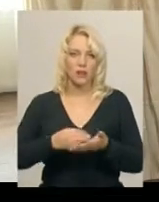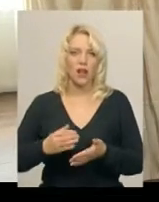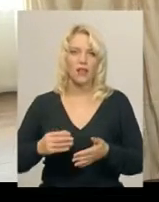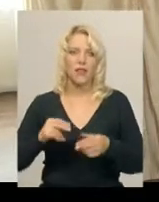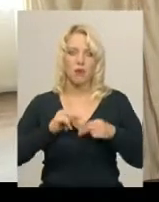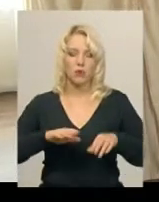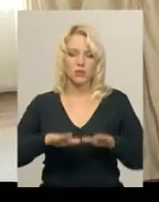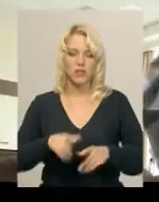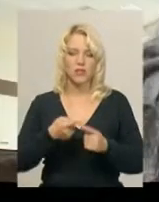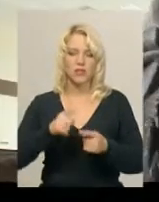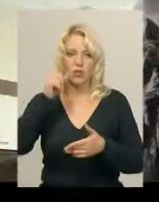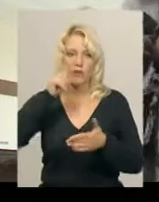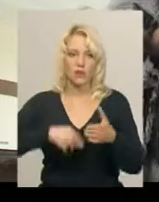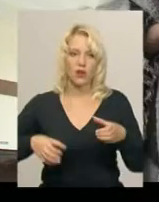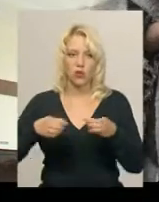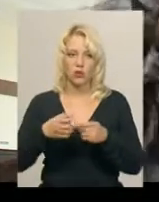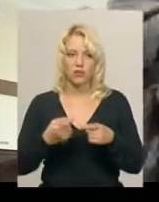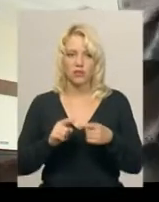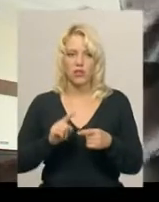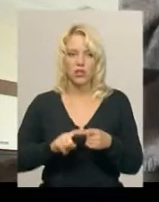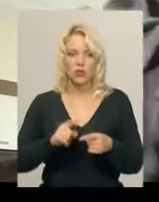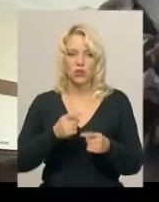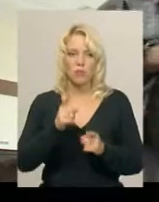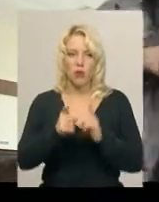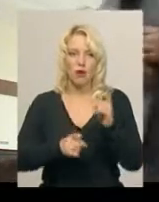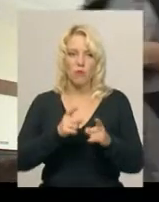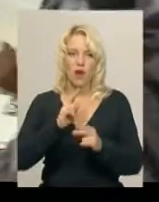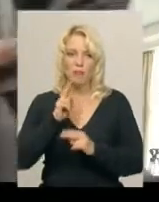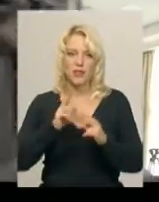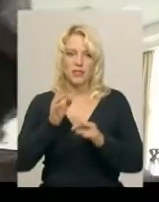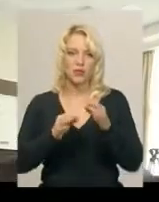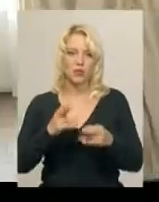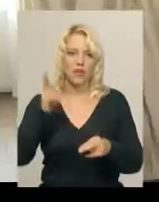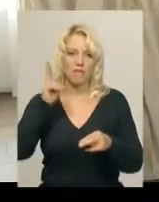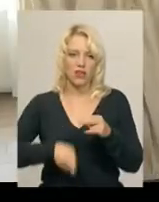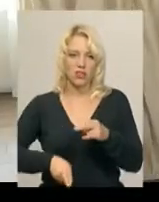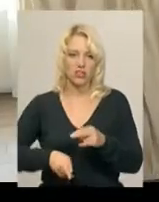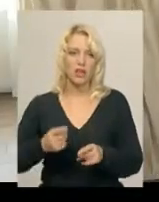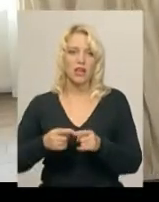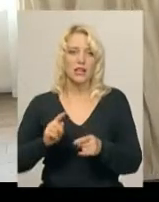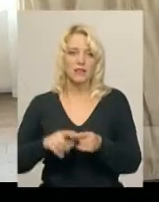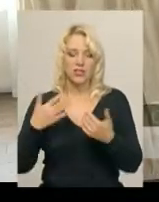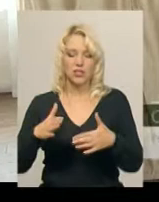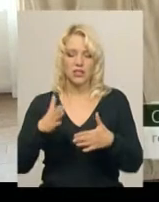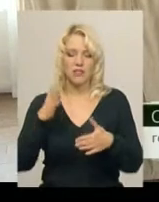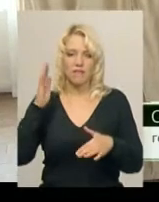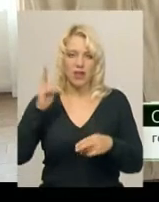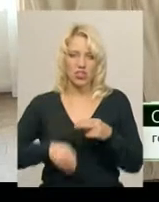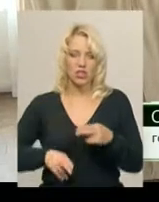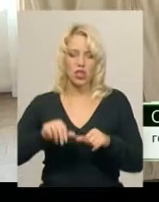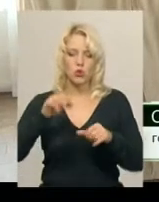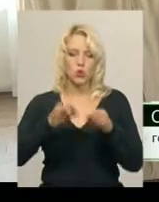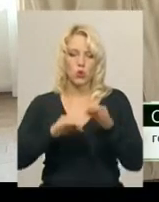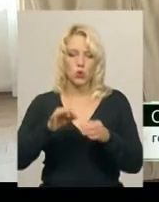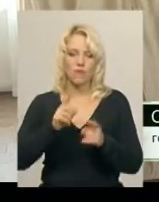довіра колективу. На цьому, каже Сергій Болотін, реформа апеляційного суду завершена. Фактично є вже завершення судового реформу, яка